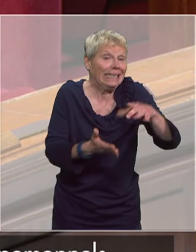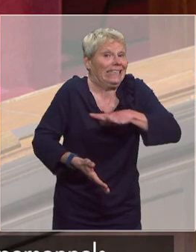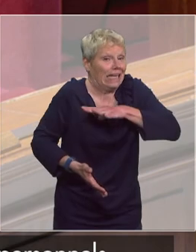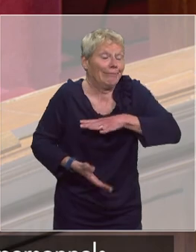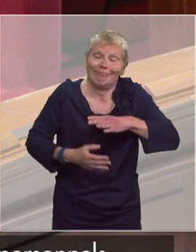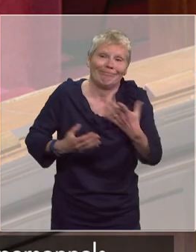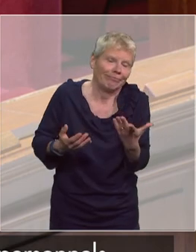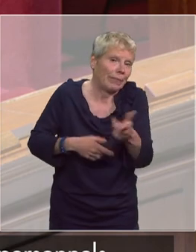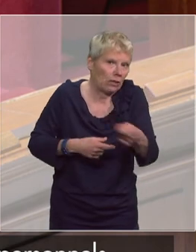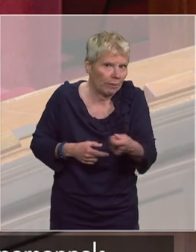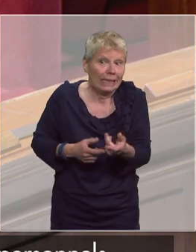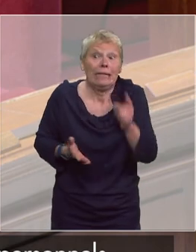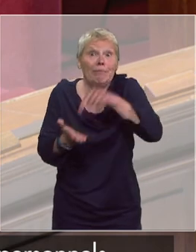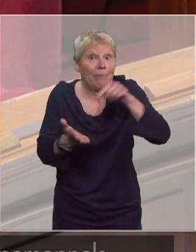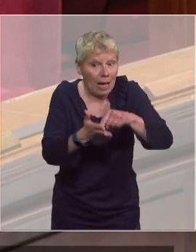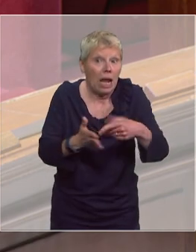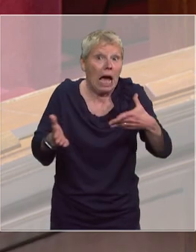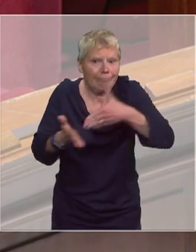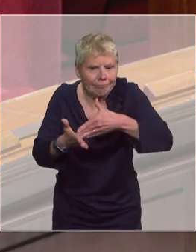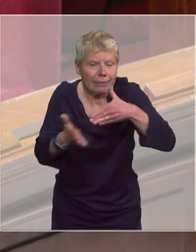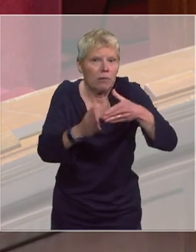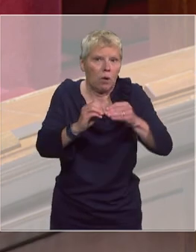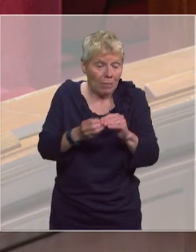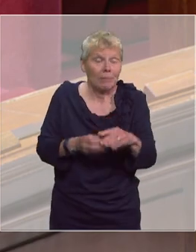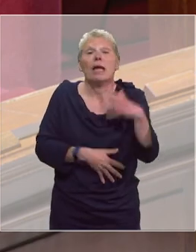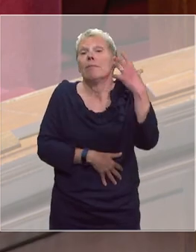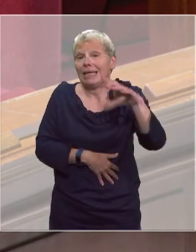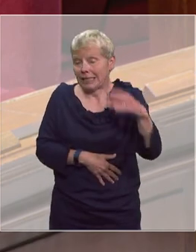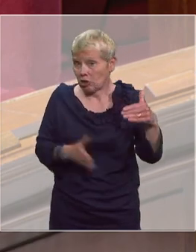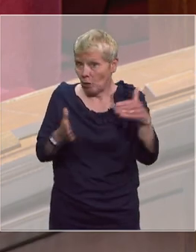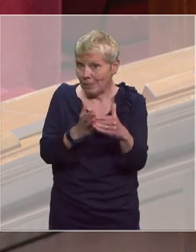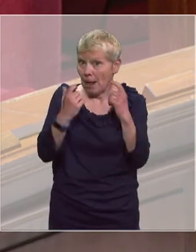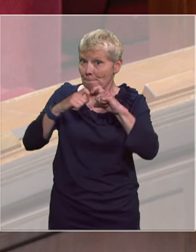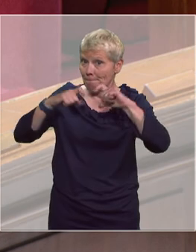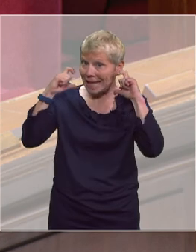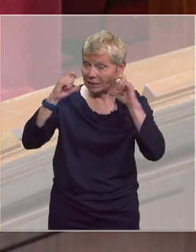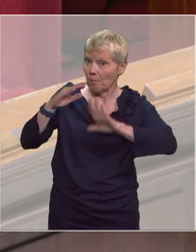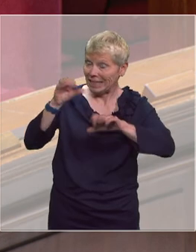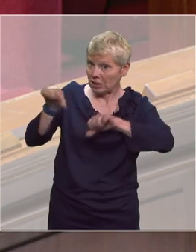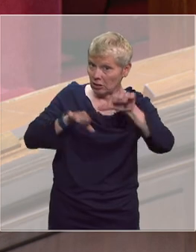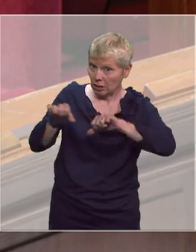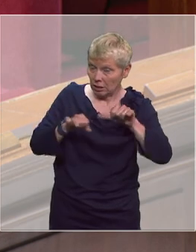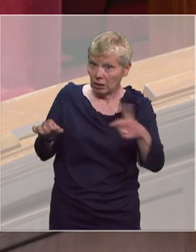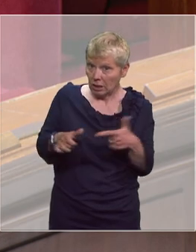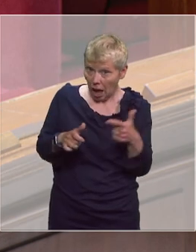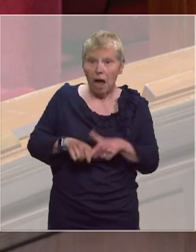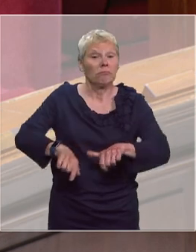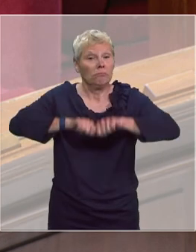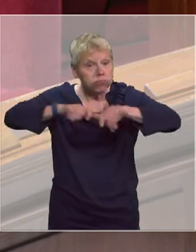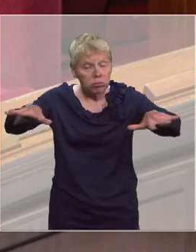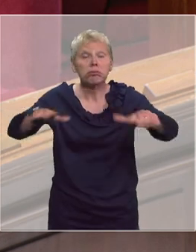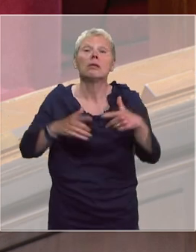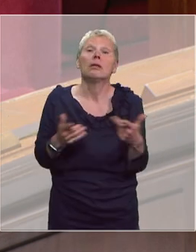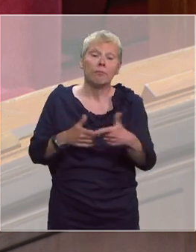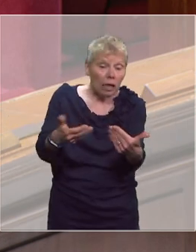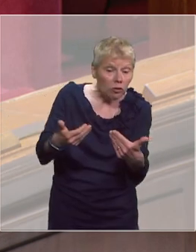y a effectivement des endroits où la logistique peut pêcher. Mais l'équivalent de 500 000 masques chirurgicaux par jour sont déstockés depuis la demande du secteur médico-social